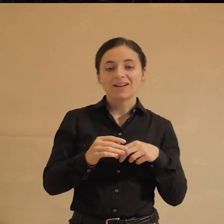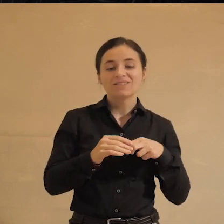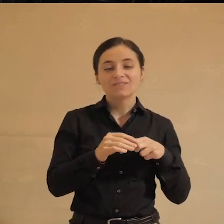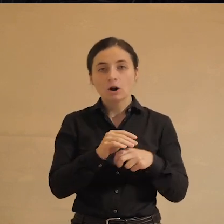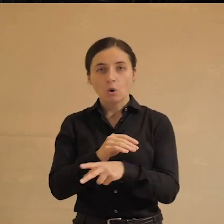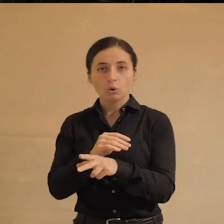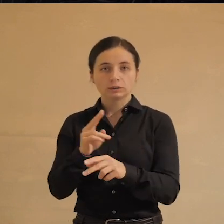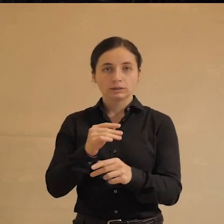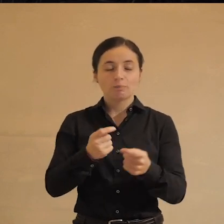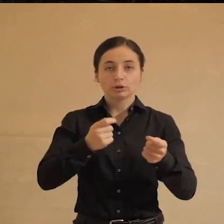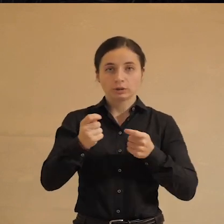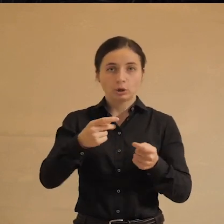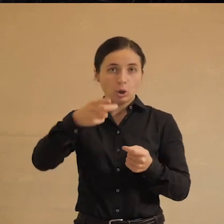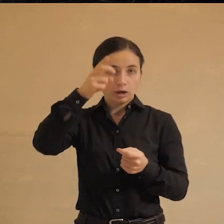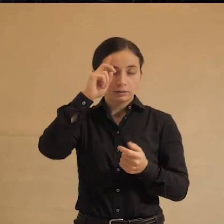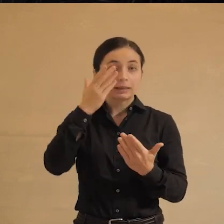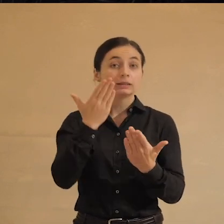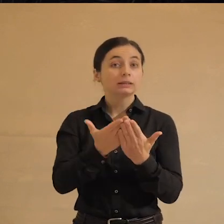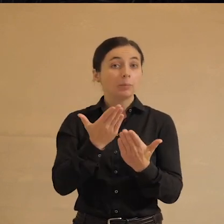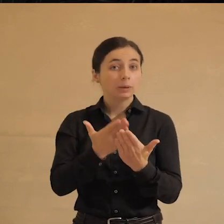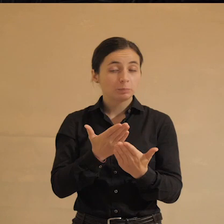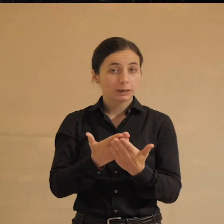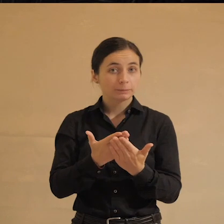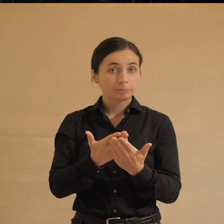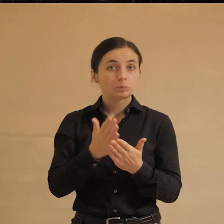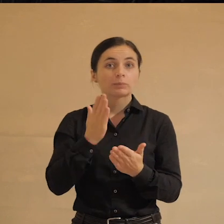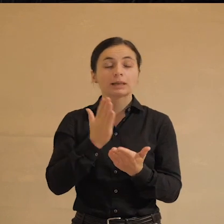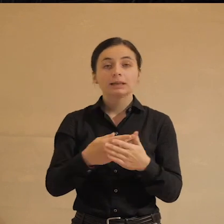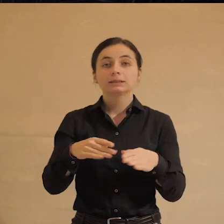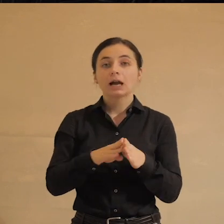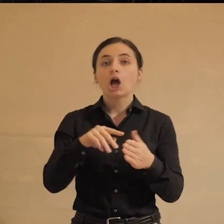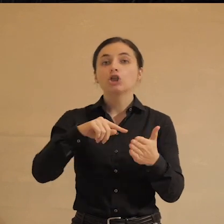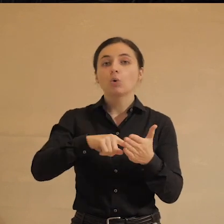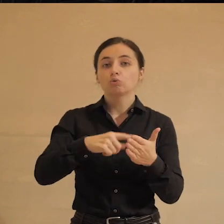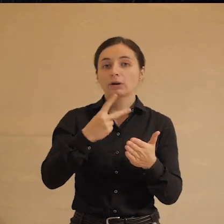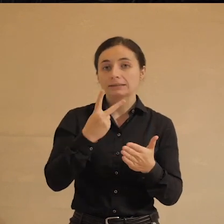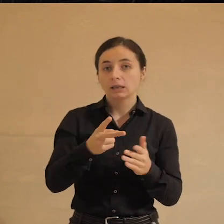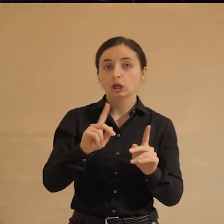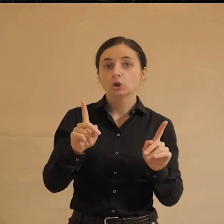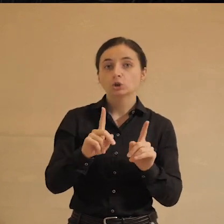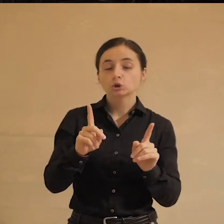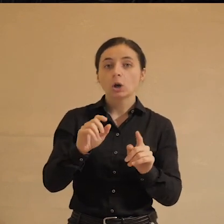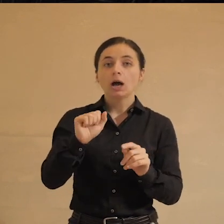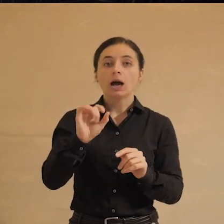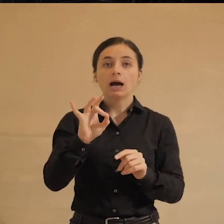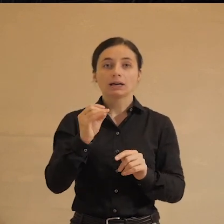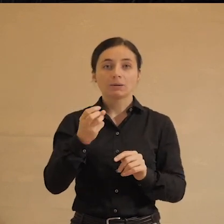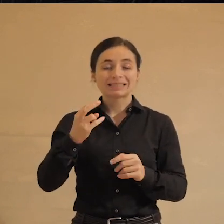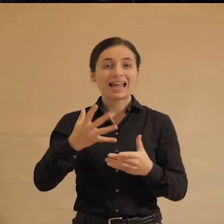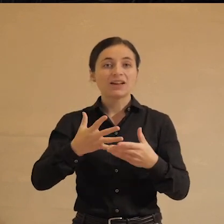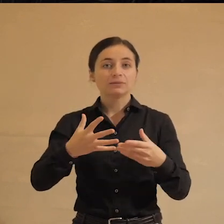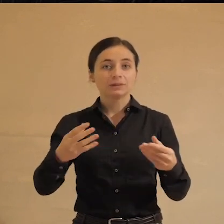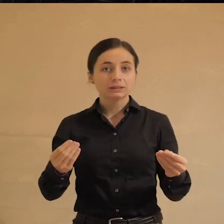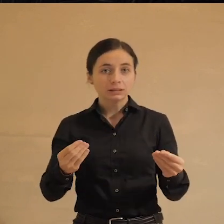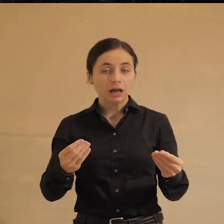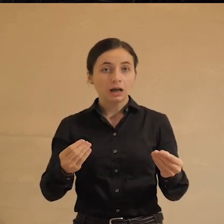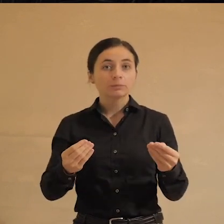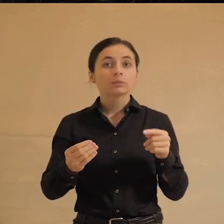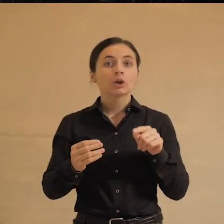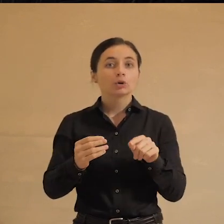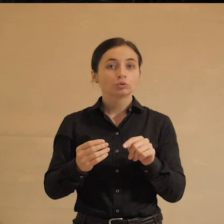из-под контроля государства, например, есть такая точка зрения, что арабскую весну спровоцировали